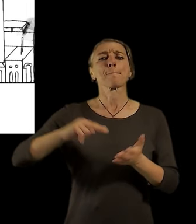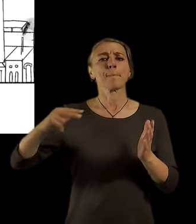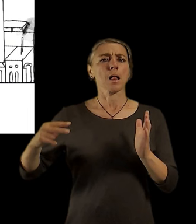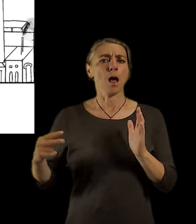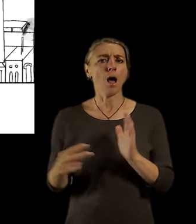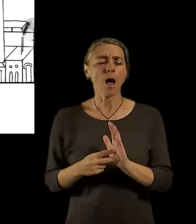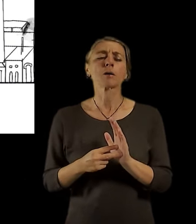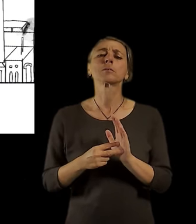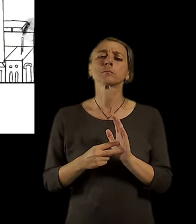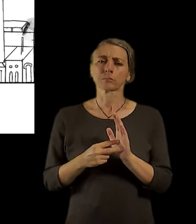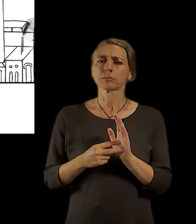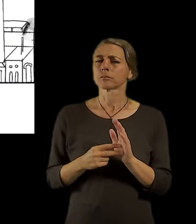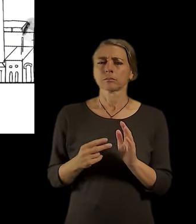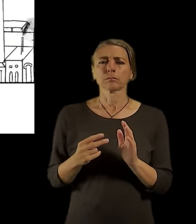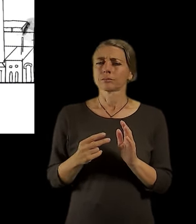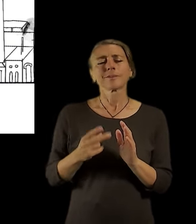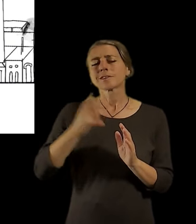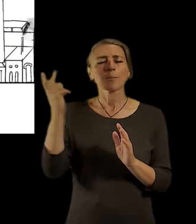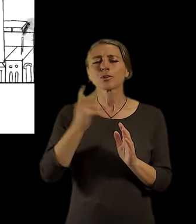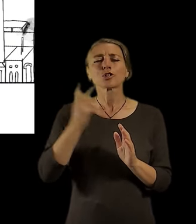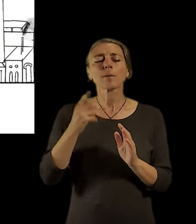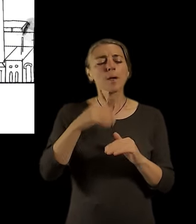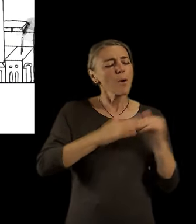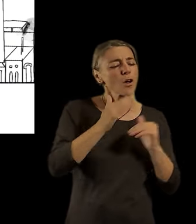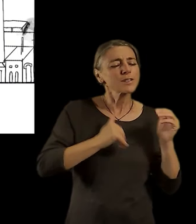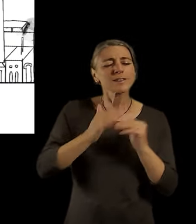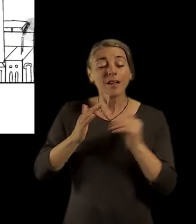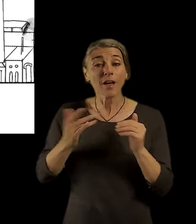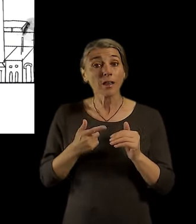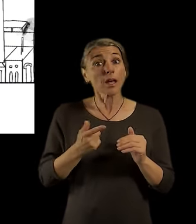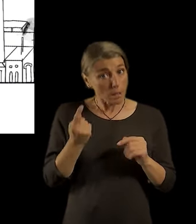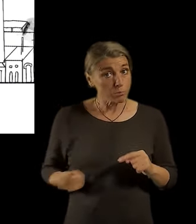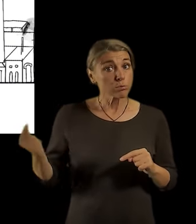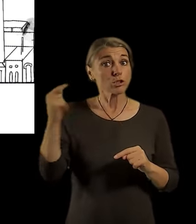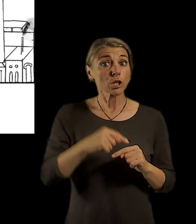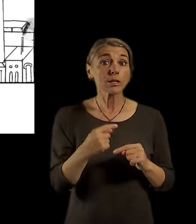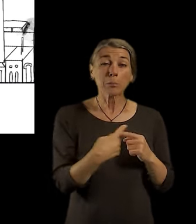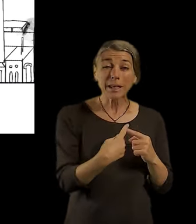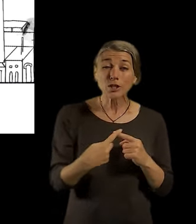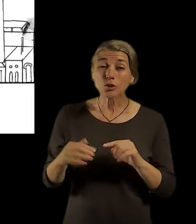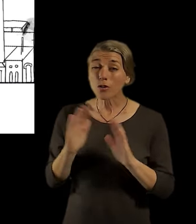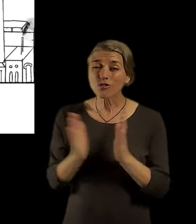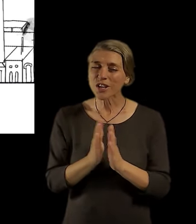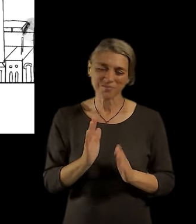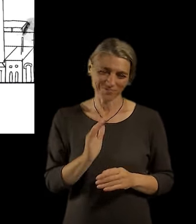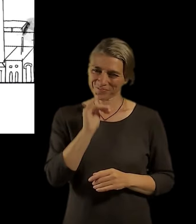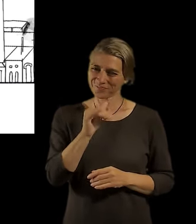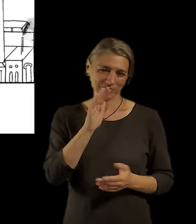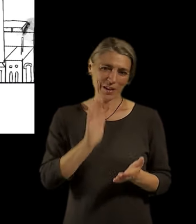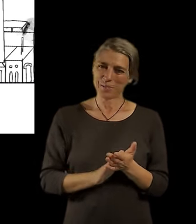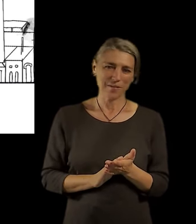územních plánů neprospívá tomu městu krátkých vzdáleností. Ale to město krátkých vzdáleností je,